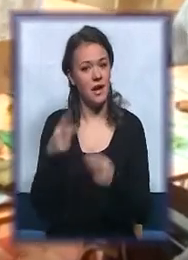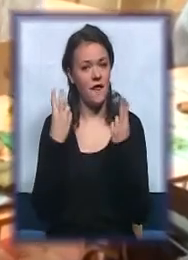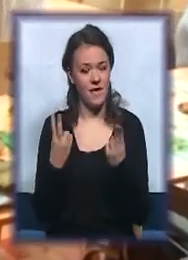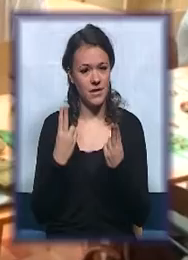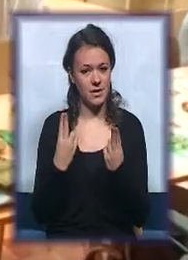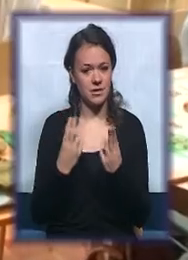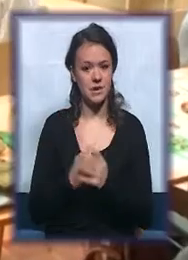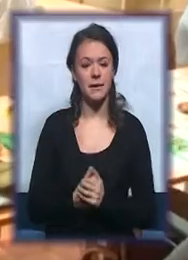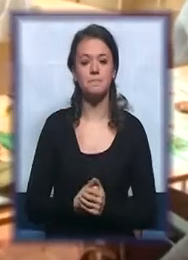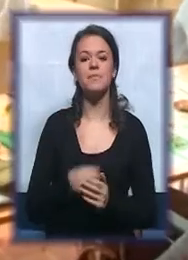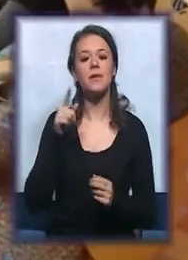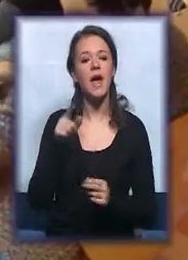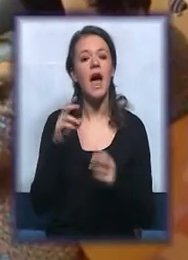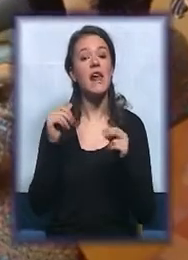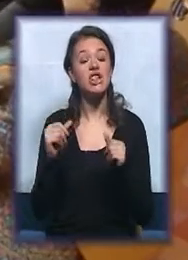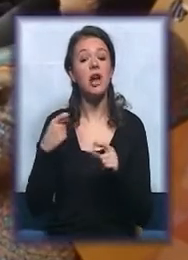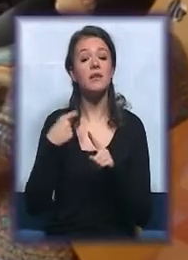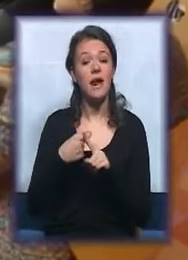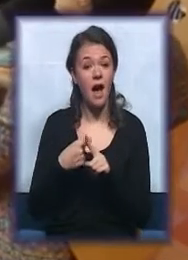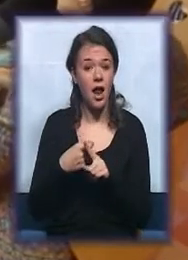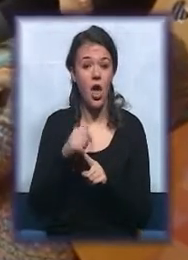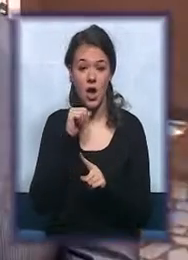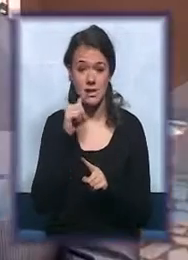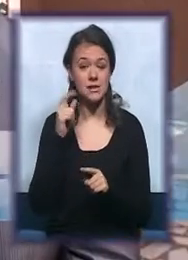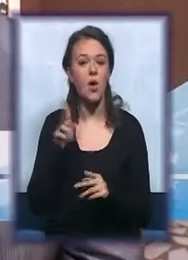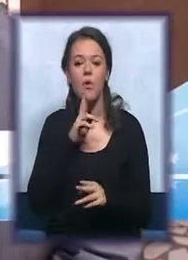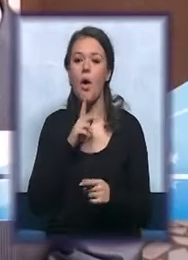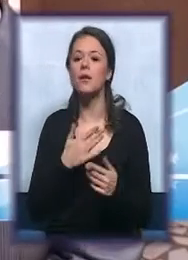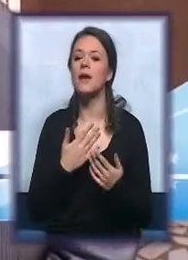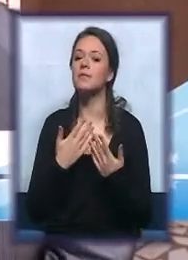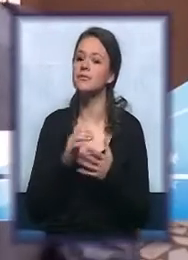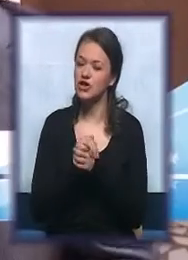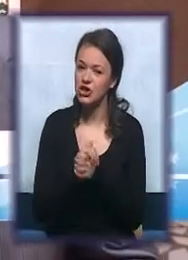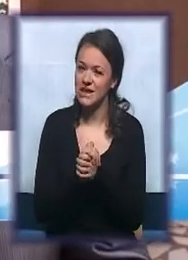krijo ni gospodin Richard Trigano iz Aptise, koji je od sveg srca čestitao uspeh projekta.